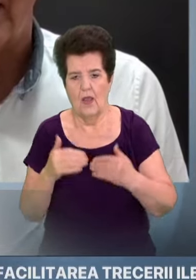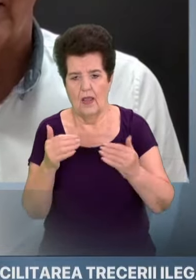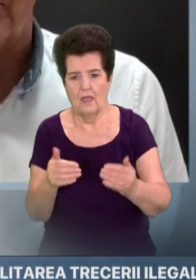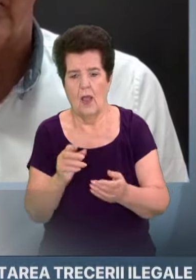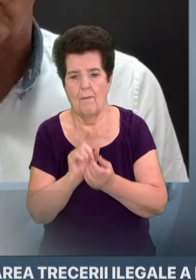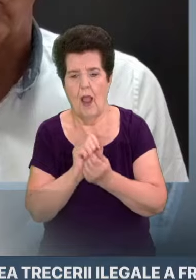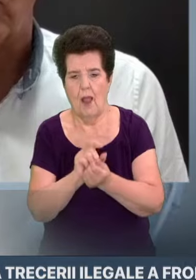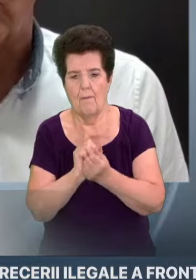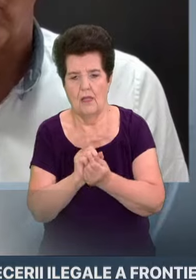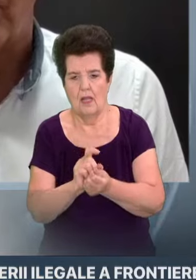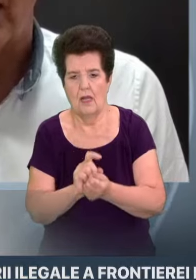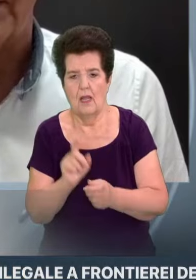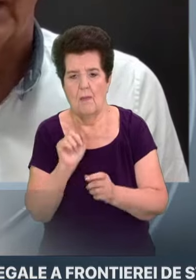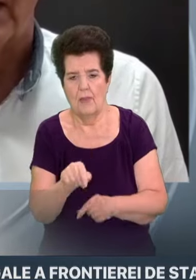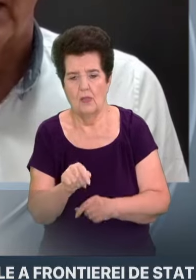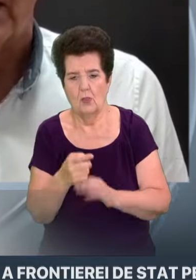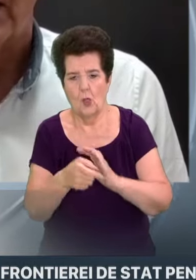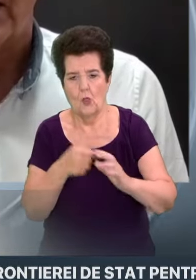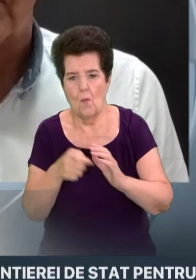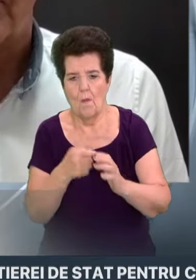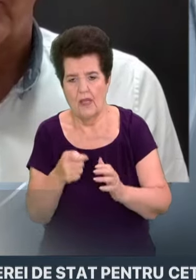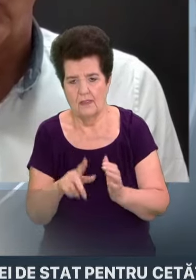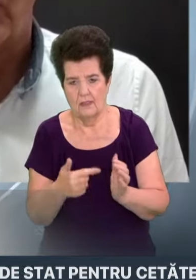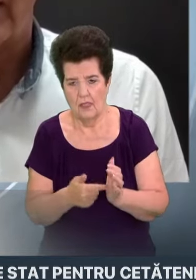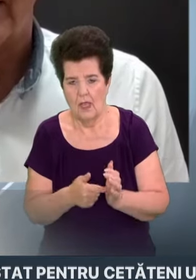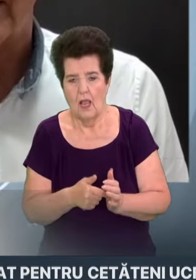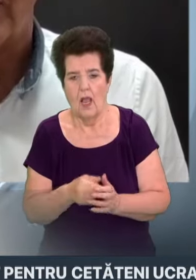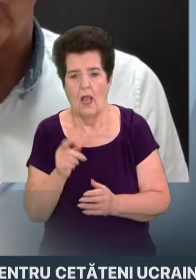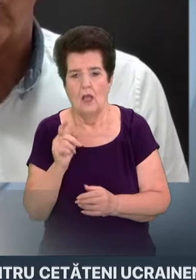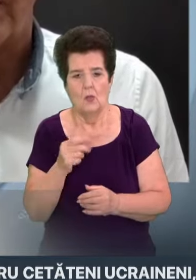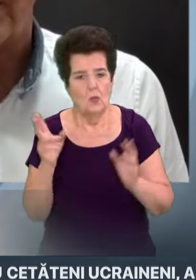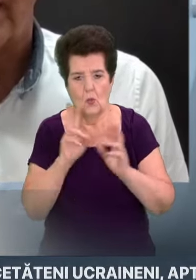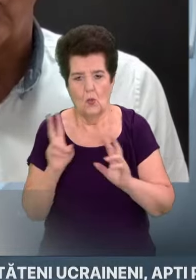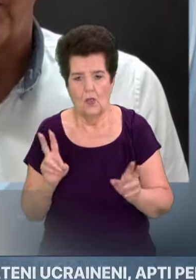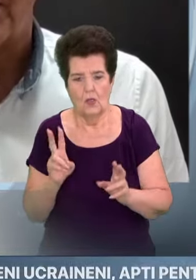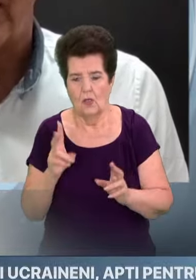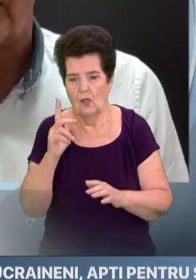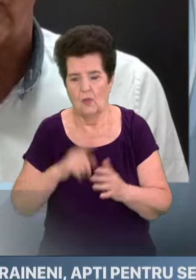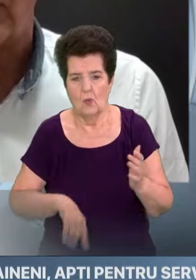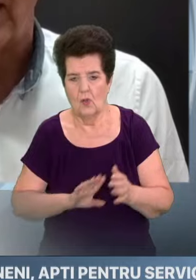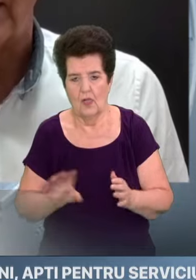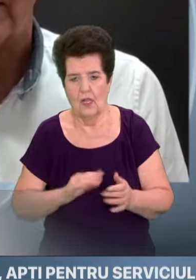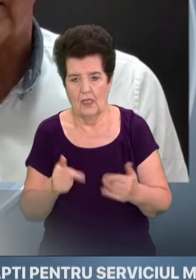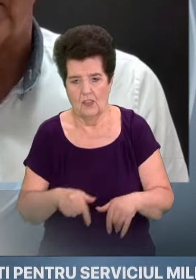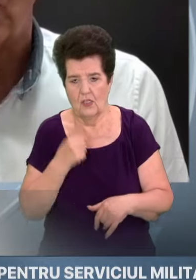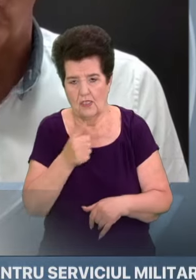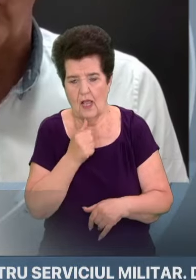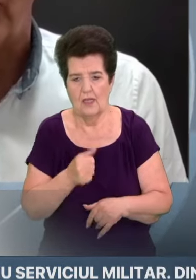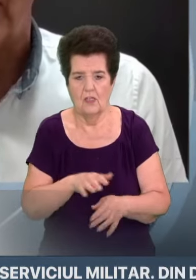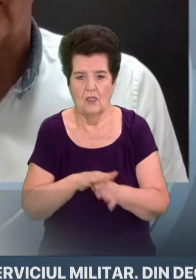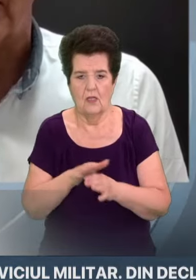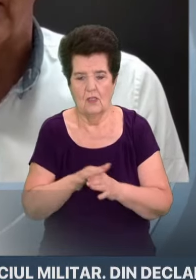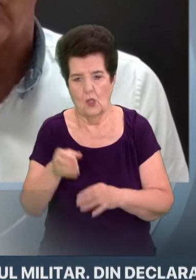bătăliei pentru Donbass. Nu cred că reușesc în acest an să-și realizeze